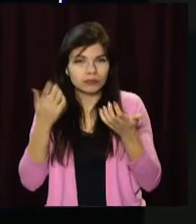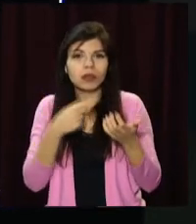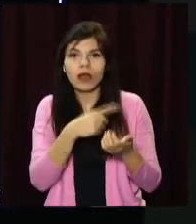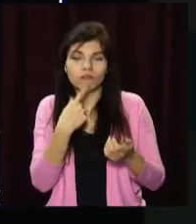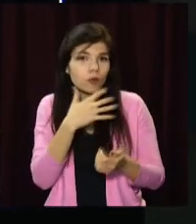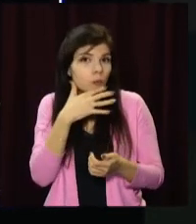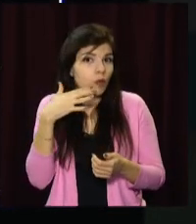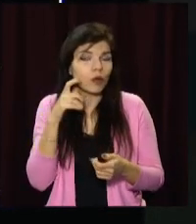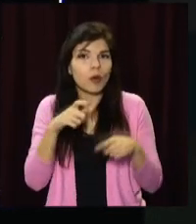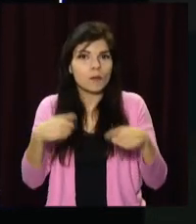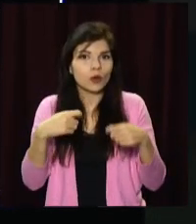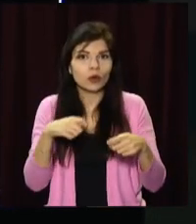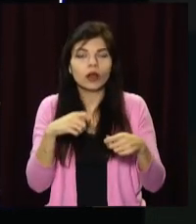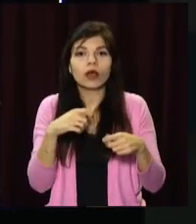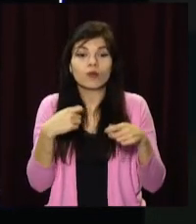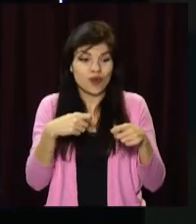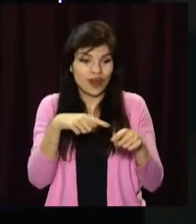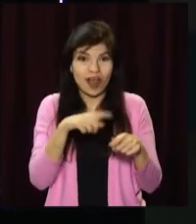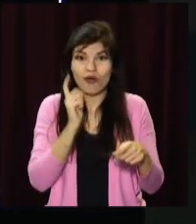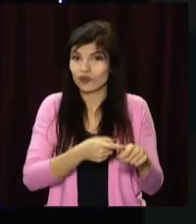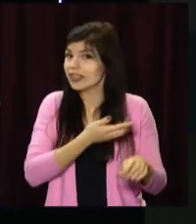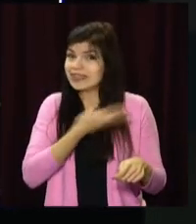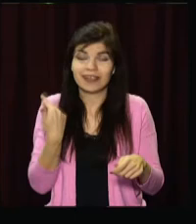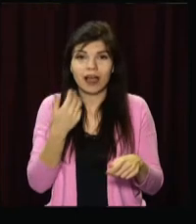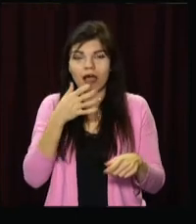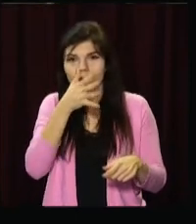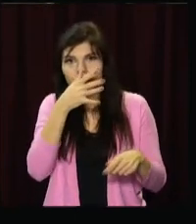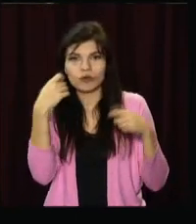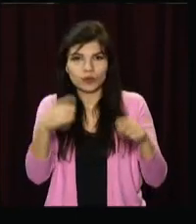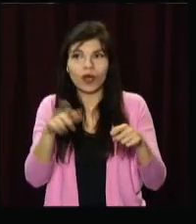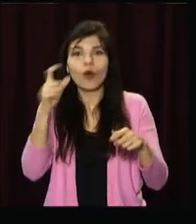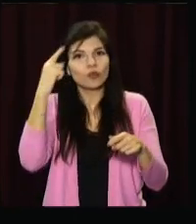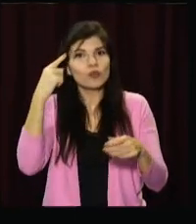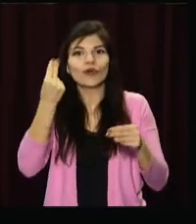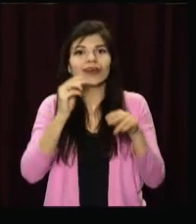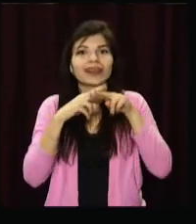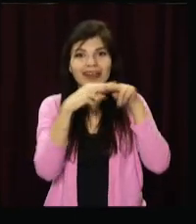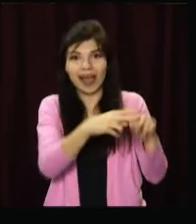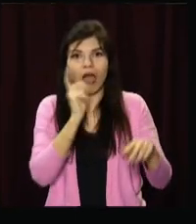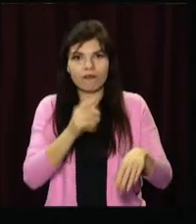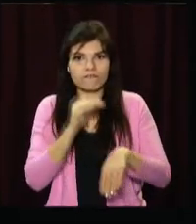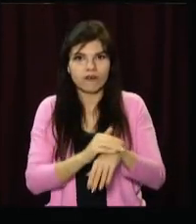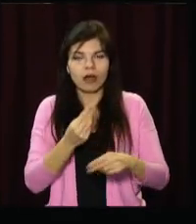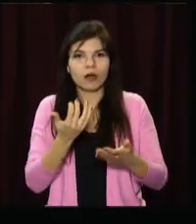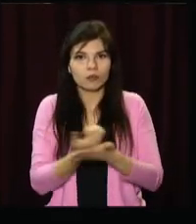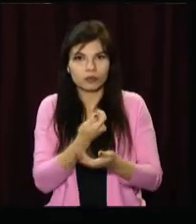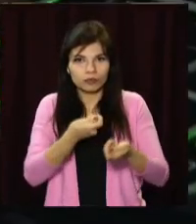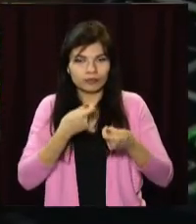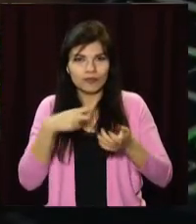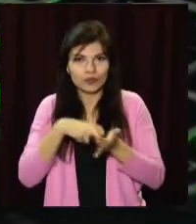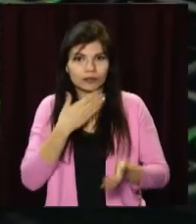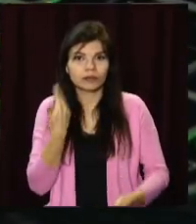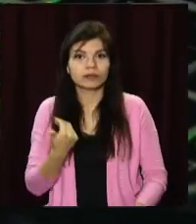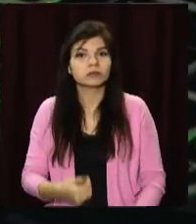звернень щодо шахрайства в інтернеті. Найбільше розпосюджена схема аферистів продаж неіснуючих товарів. Лідія Дмитрашко, Донець